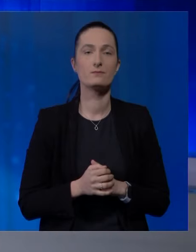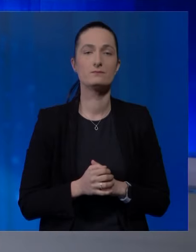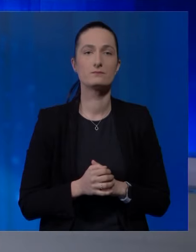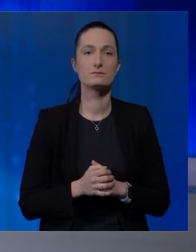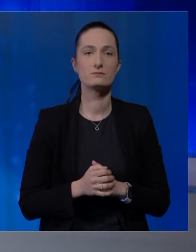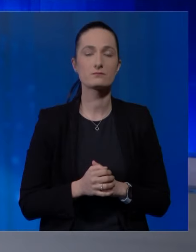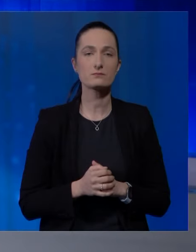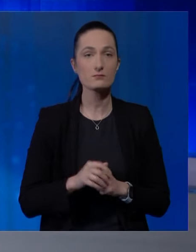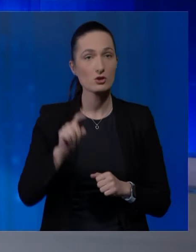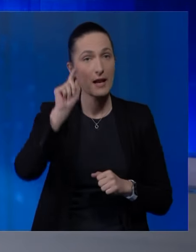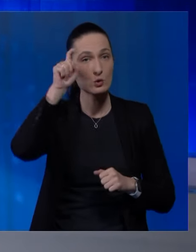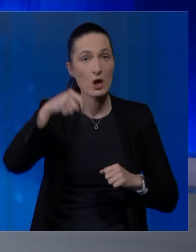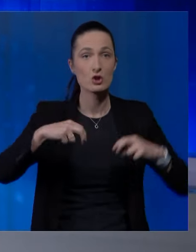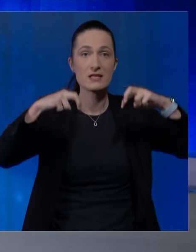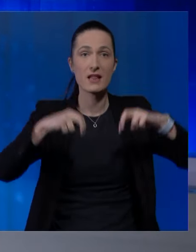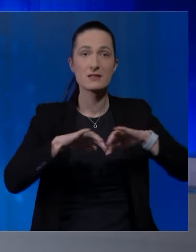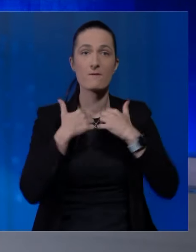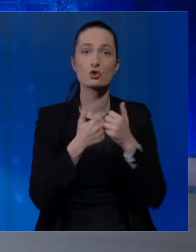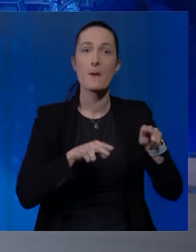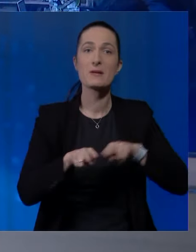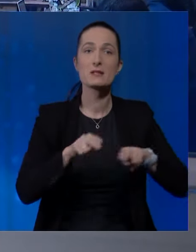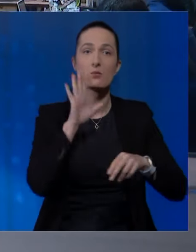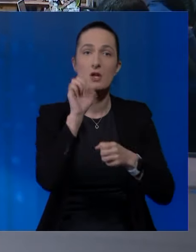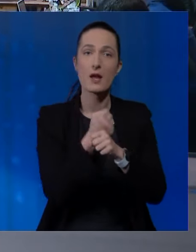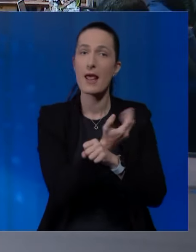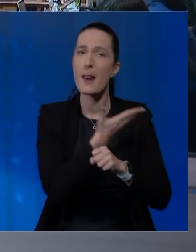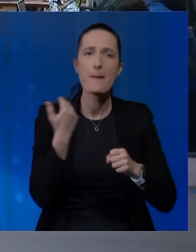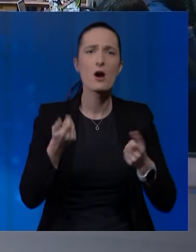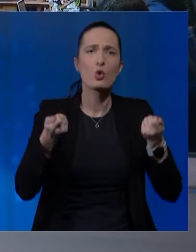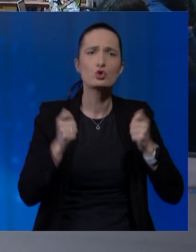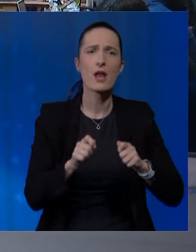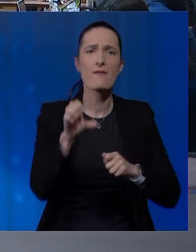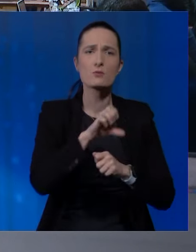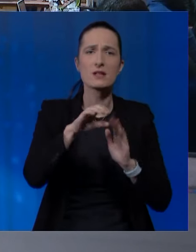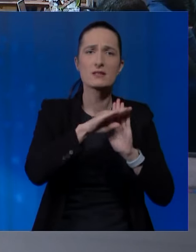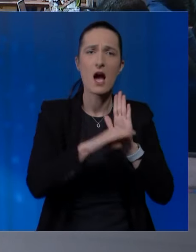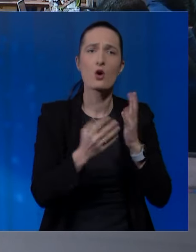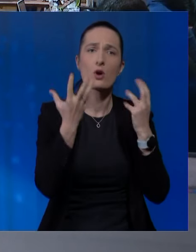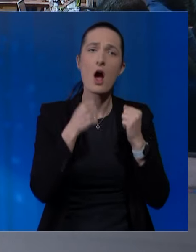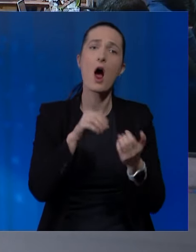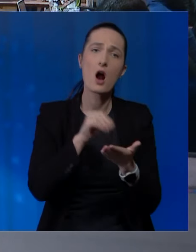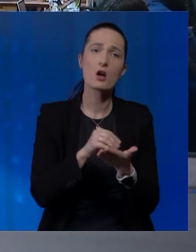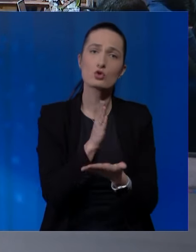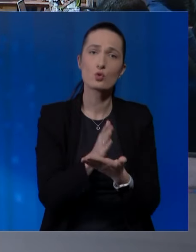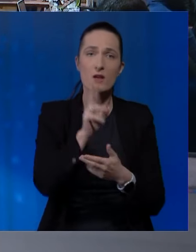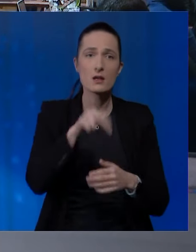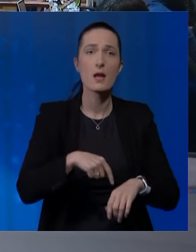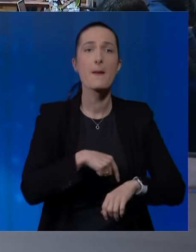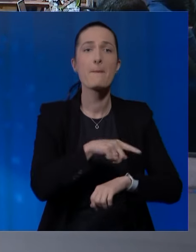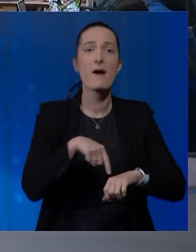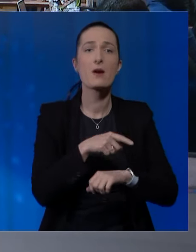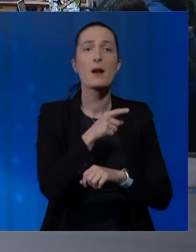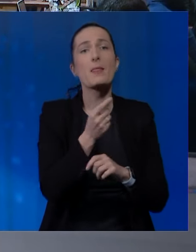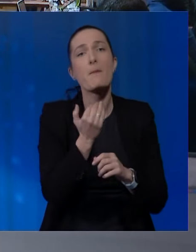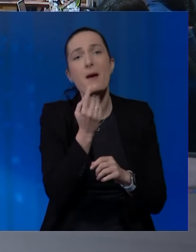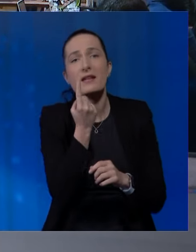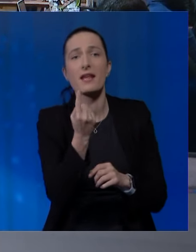Na sutrašnjoj sjednici Vijeća ministara Bosne i Hercegovine nema ključnih evropskih zakona, ali još uvijek